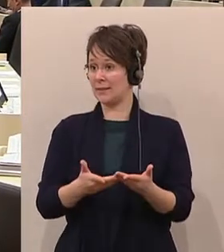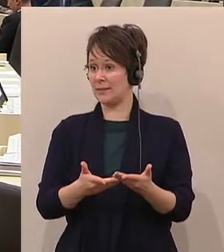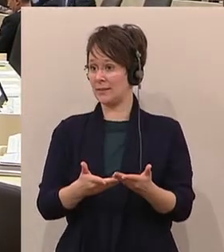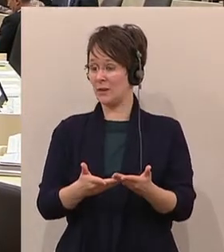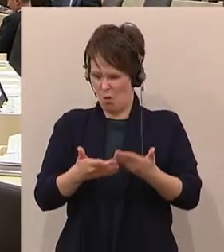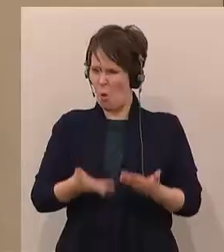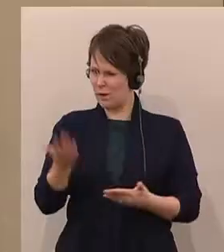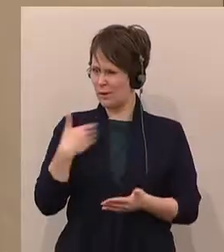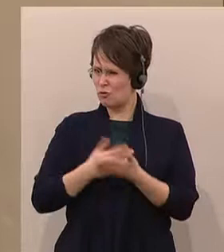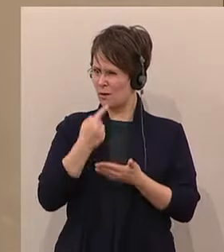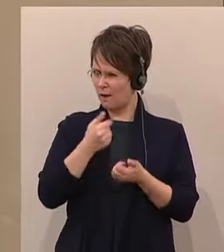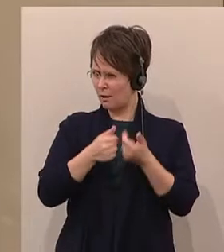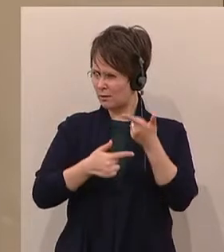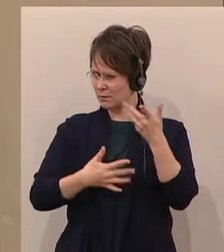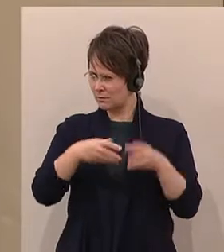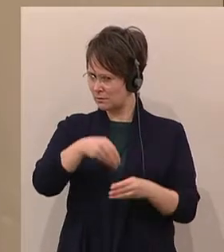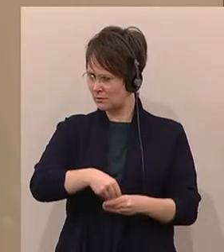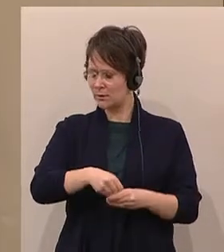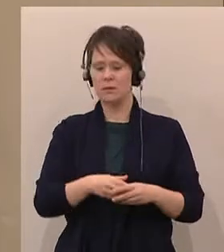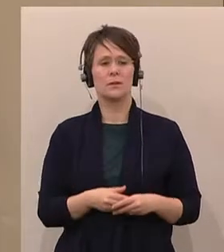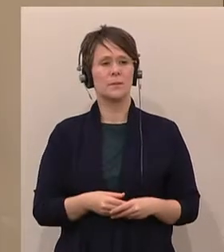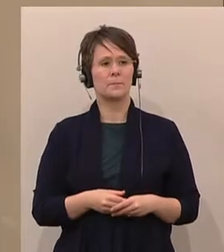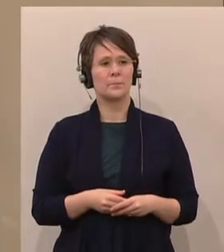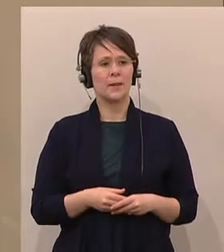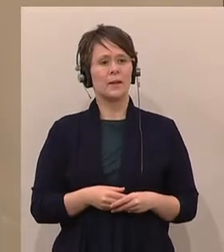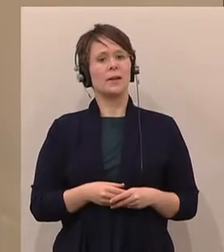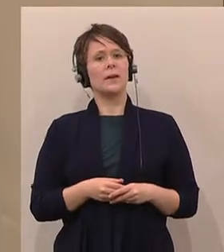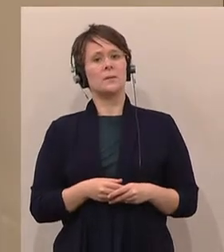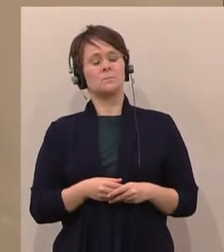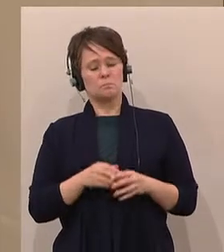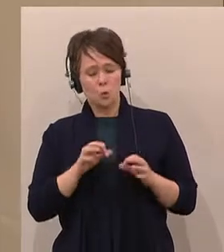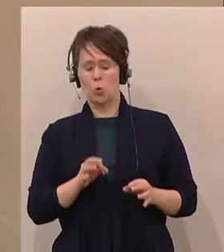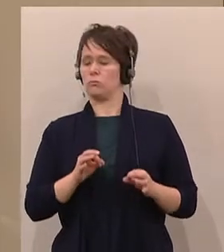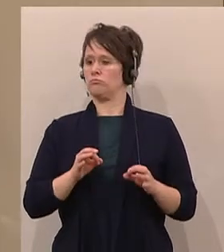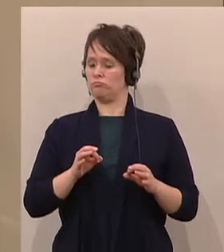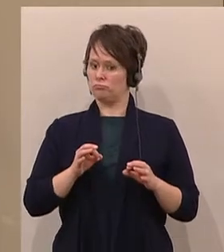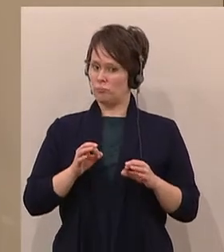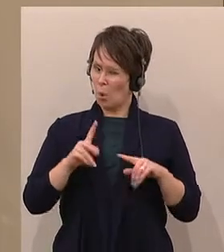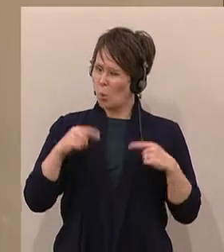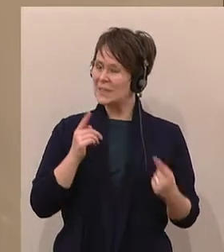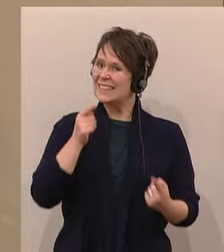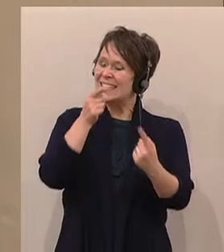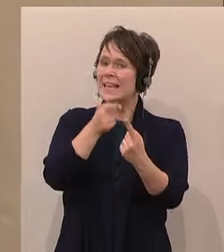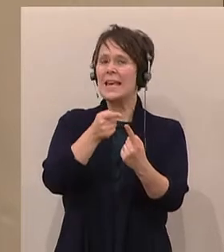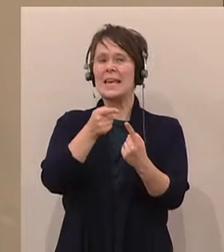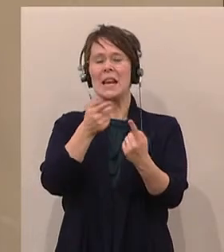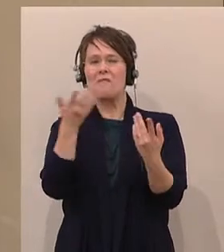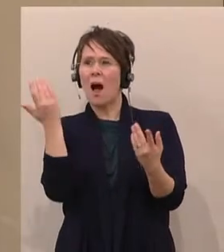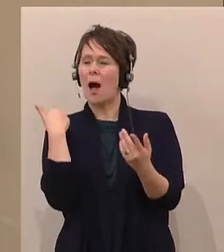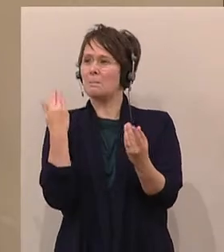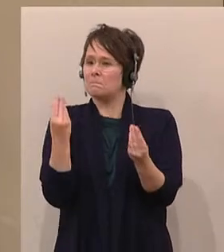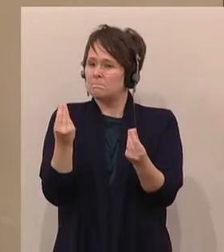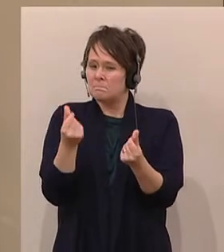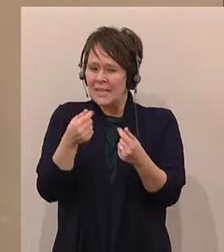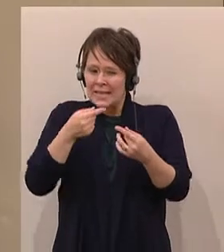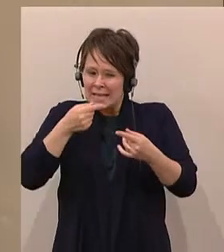genannt haben. Und jetzt war es ganz einfach unser Ziel, etwas zu entwickeln, wie wir diesen